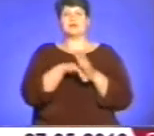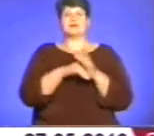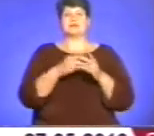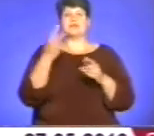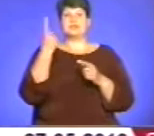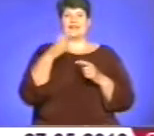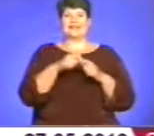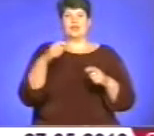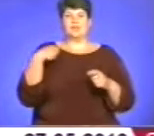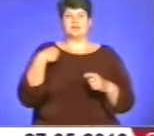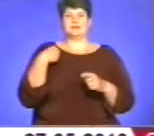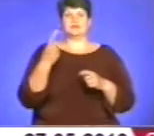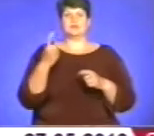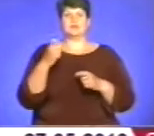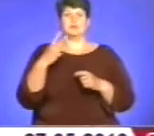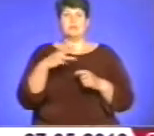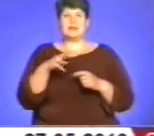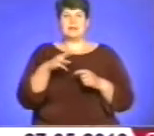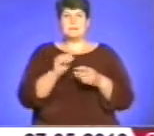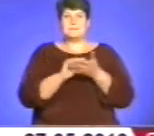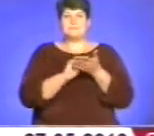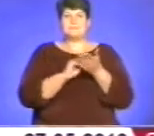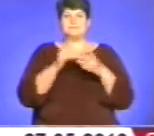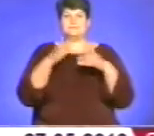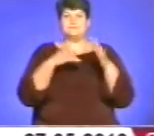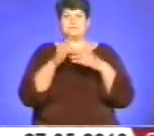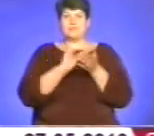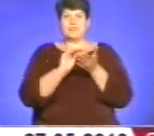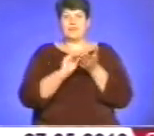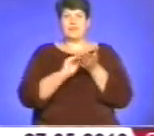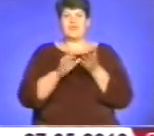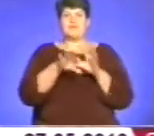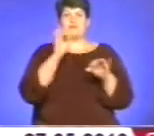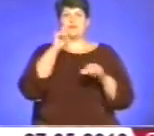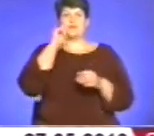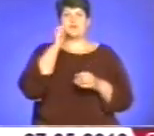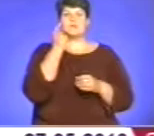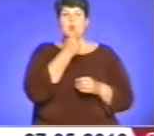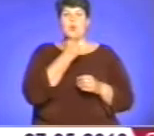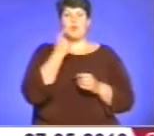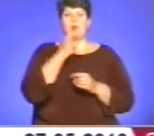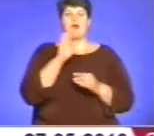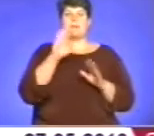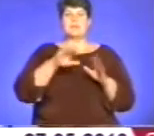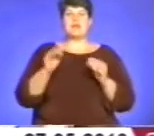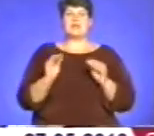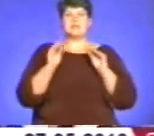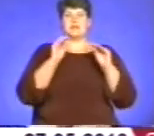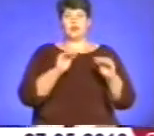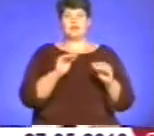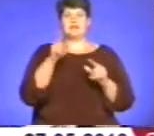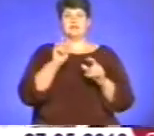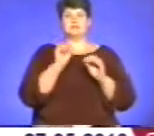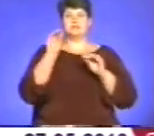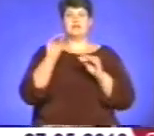метри 37 сантиметрів. Писали її від руки, темою обрали українську мову. Після встановлення рекорду її розмістять у